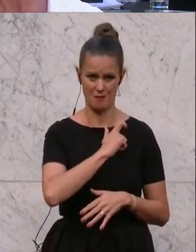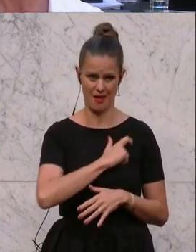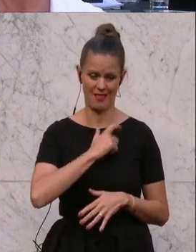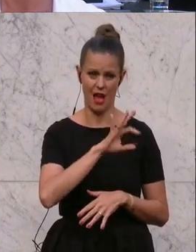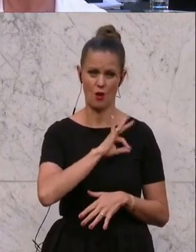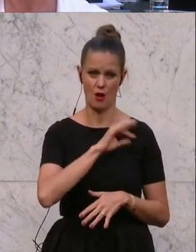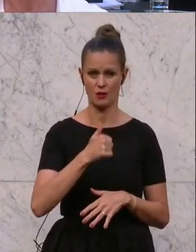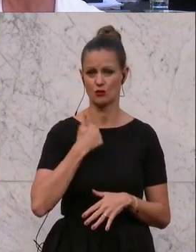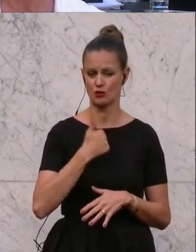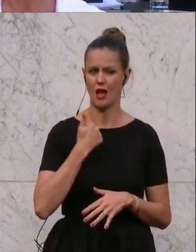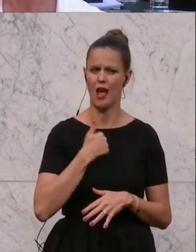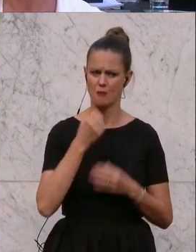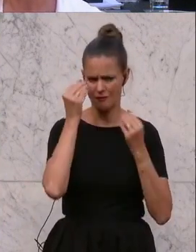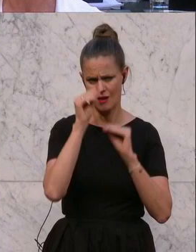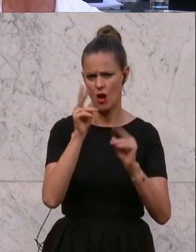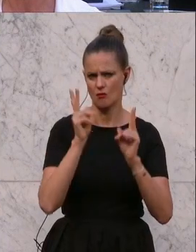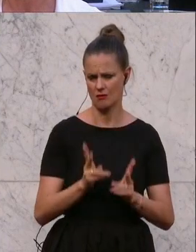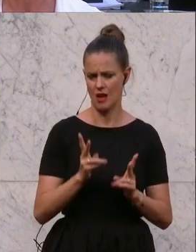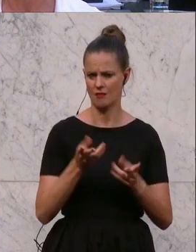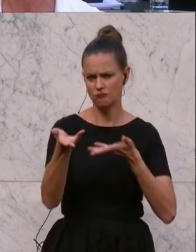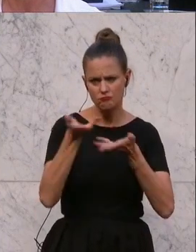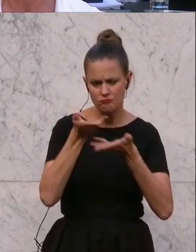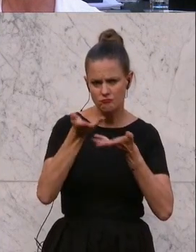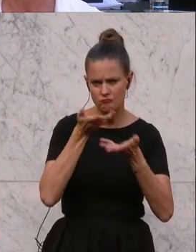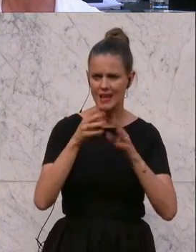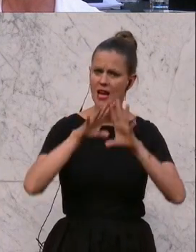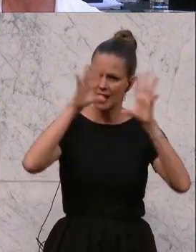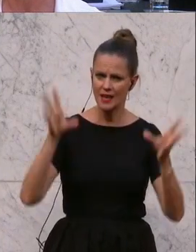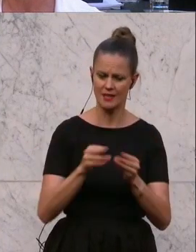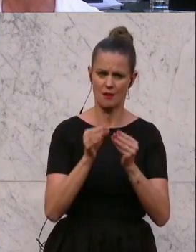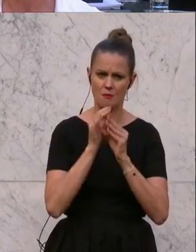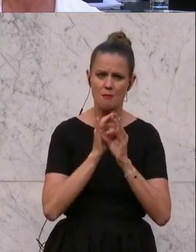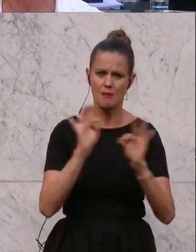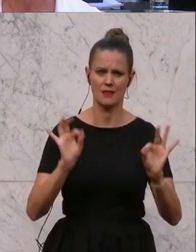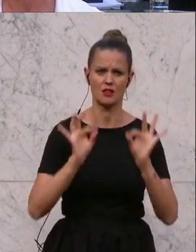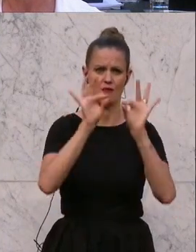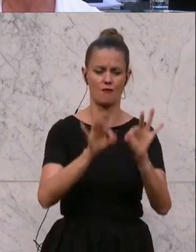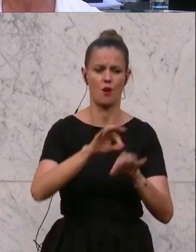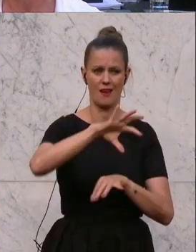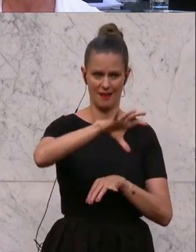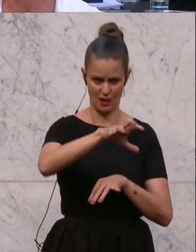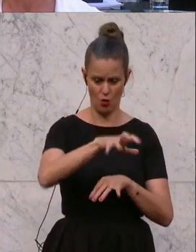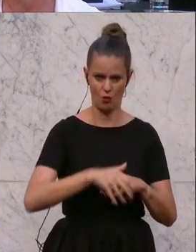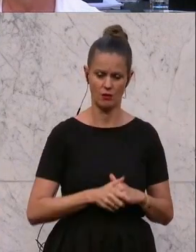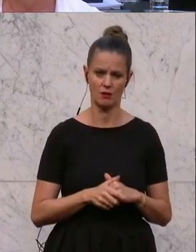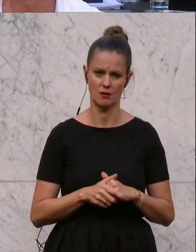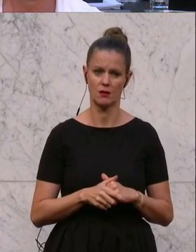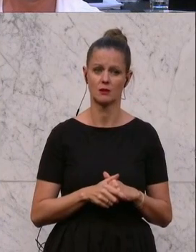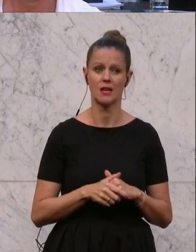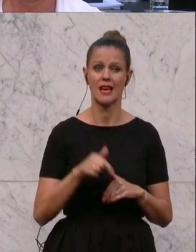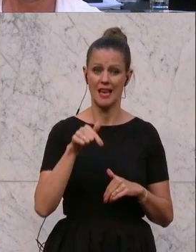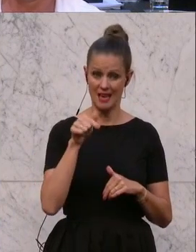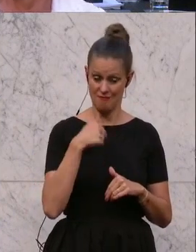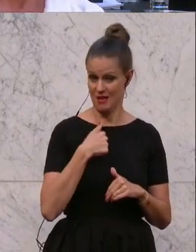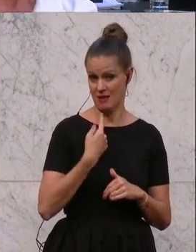auch hier ausverhandelt haben. Nämlich, dass es in Summe gesehen eine Besserstellung der Region sein muss. Und wie gesagt, als Nutzer dieses